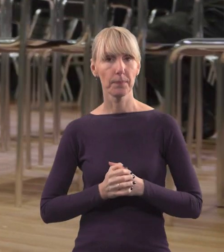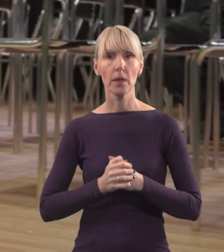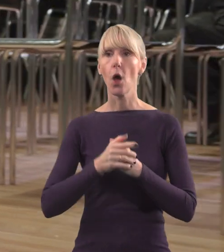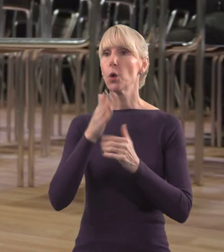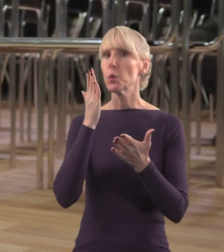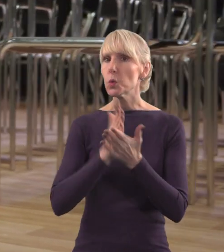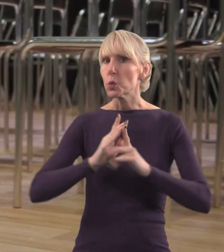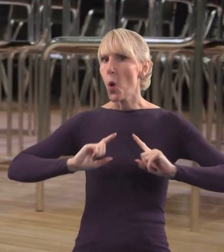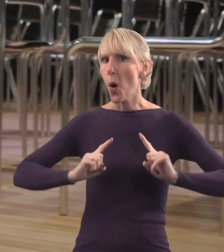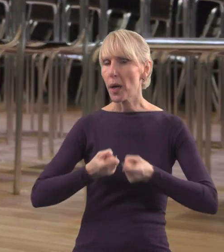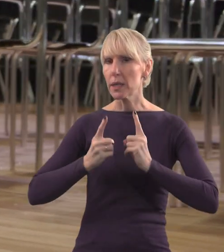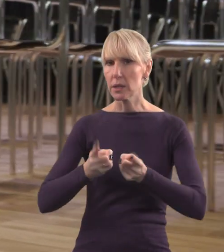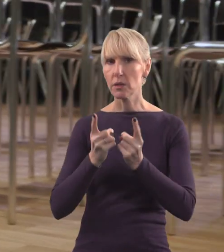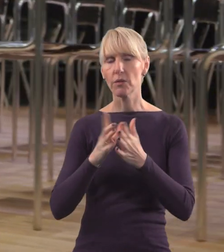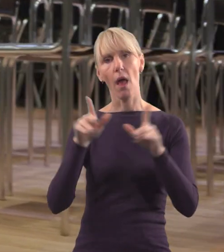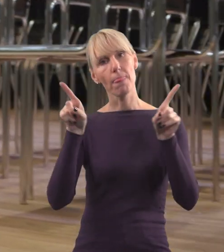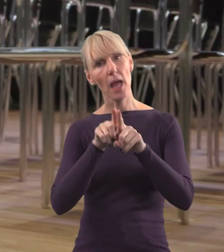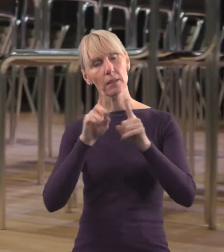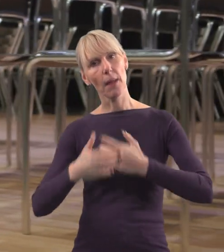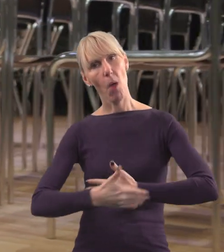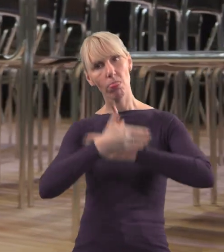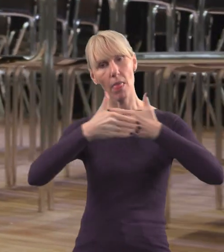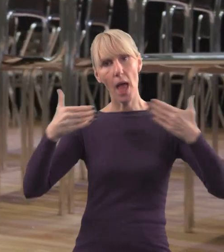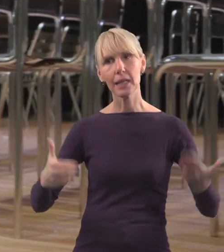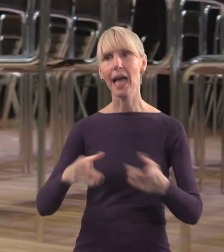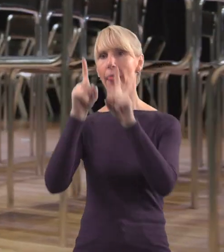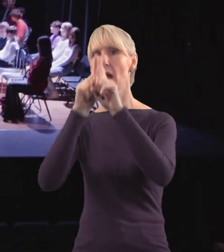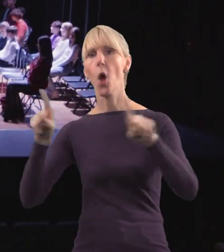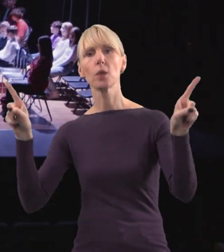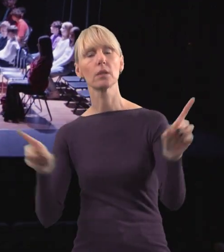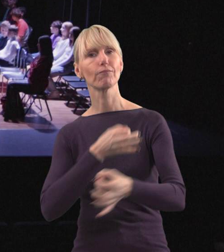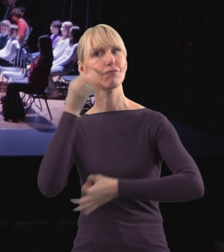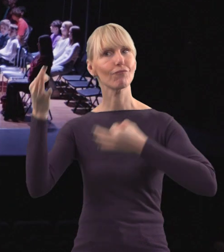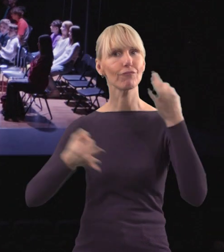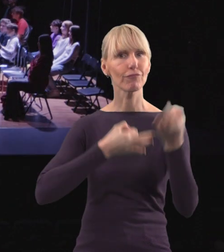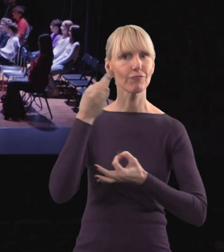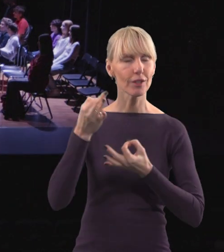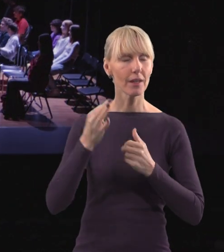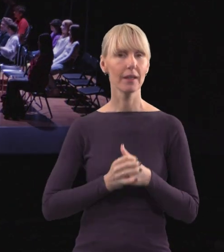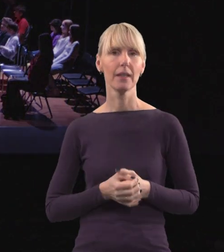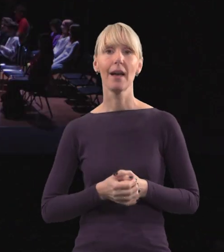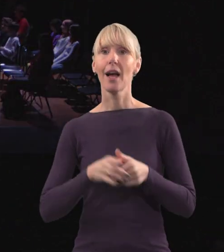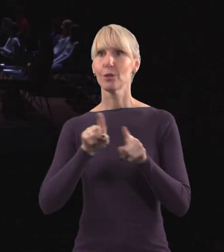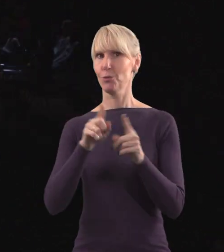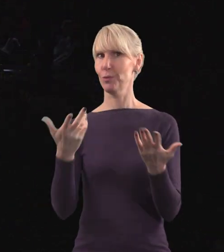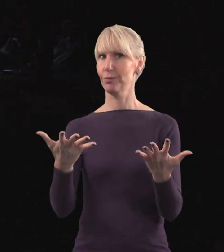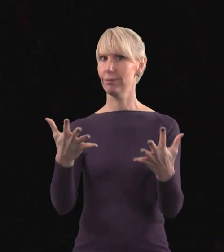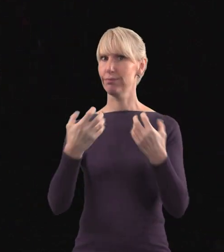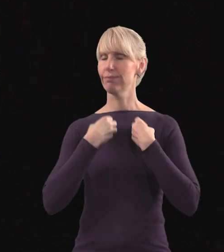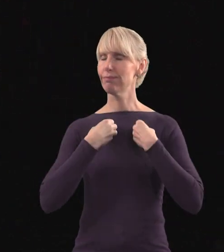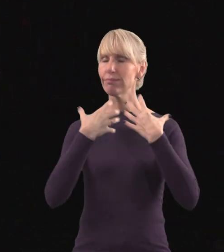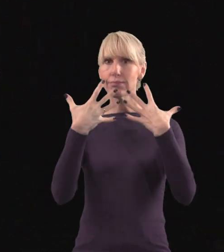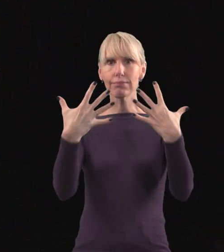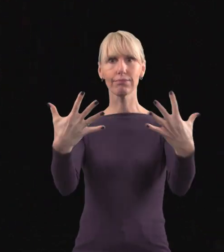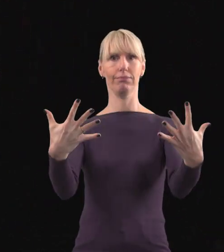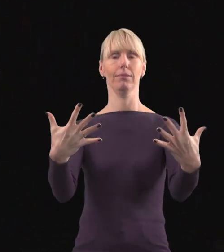organizować tam i spektakle teatralne, i koncerty muzyczne największych gwiazd i rzeczywiście robi wrażenie, a w